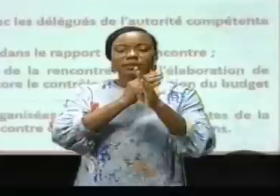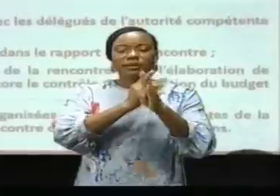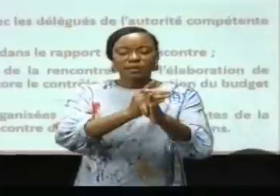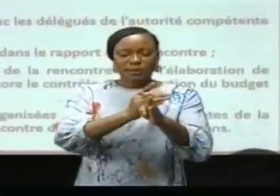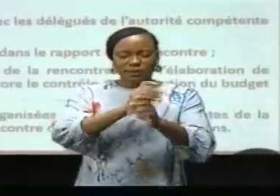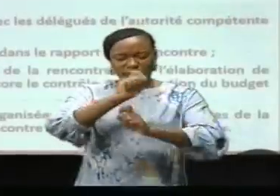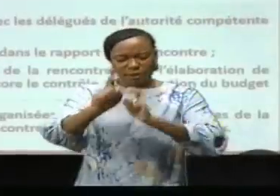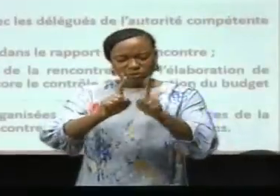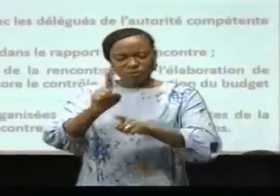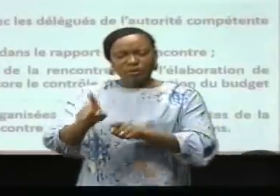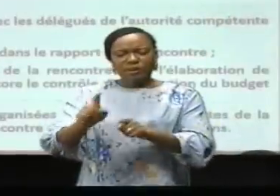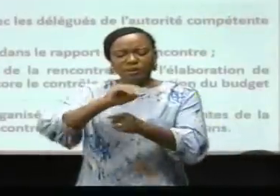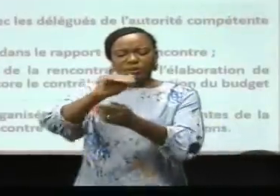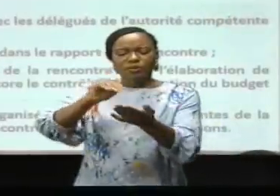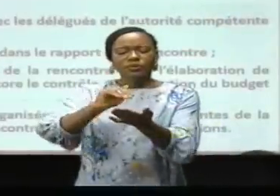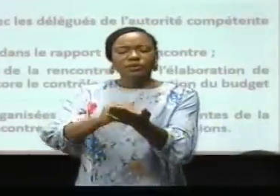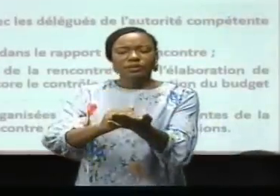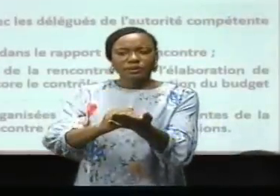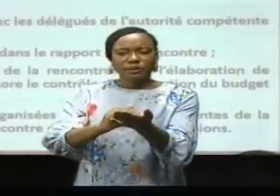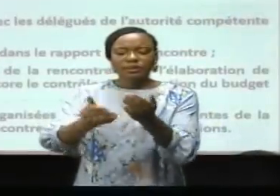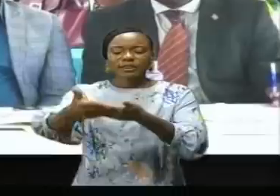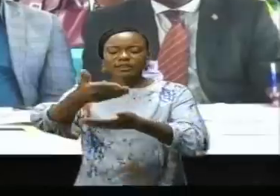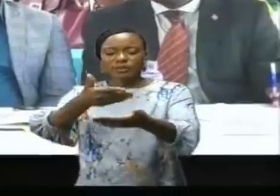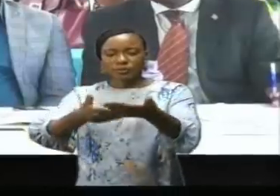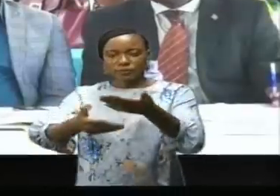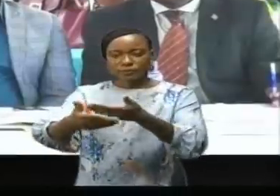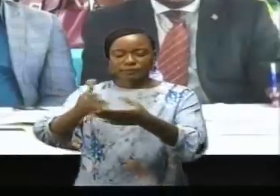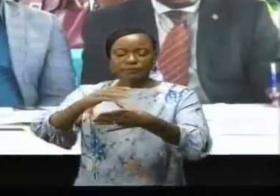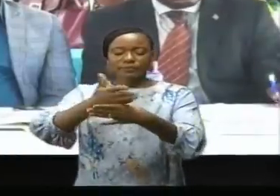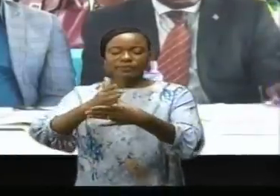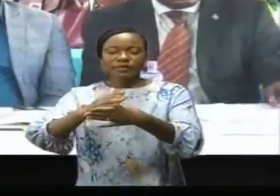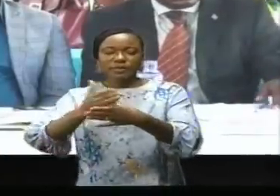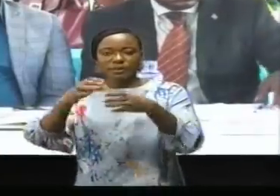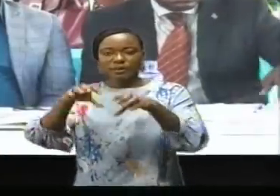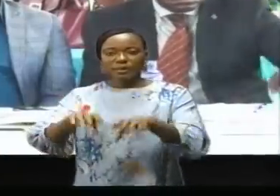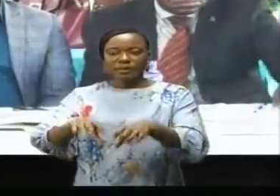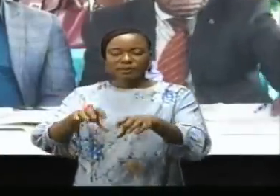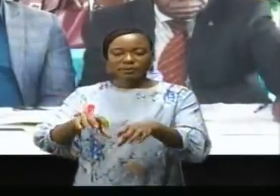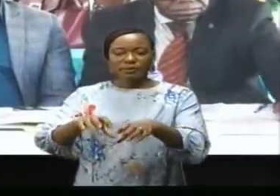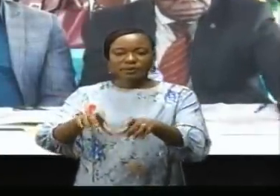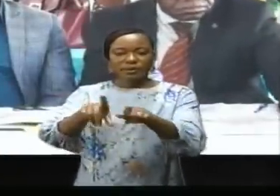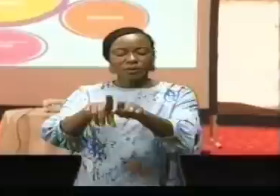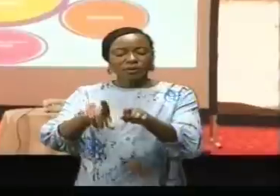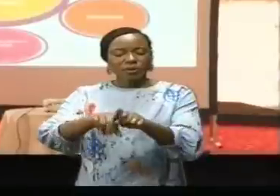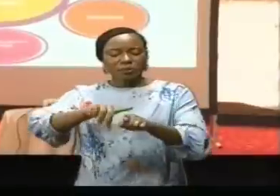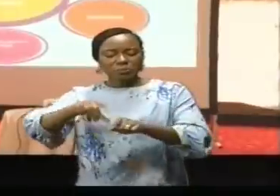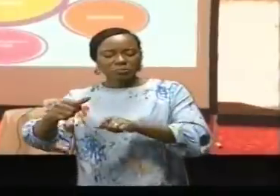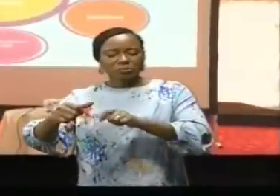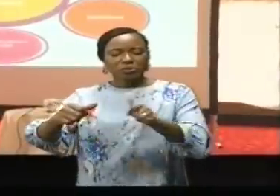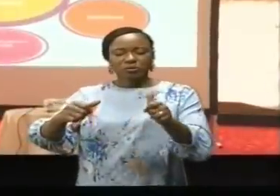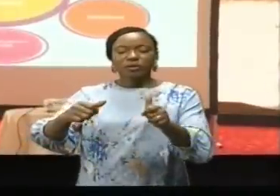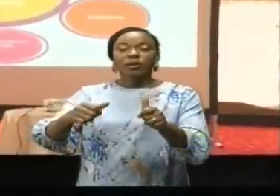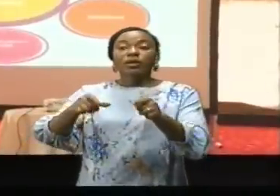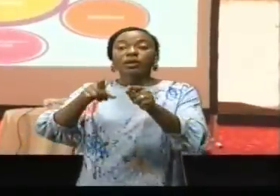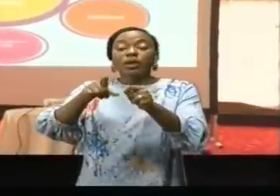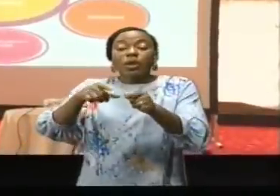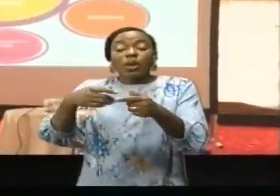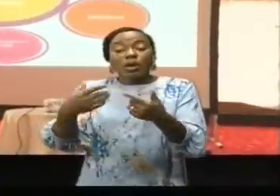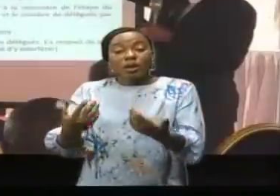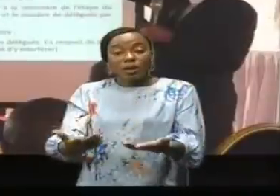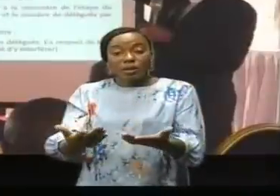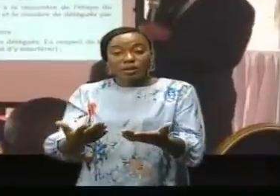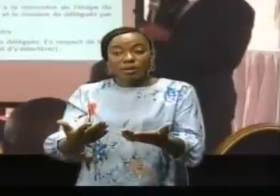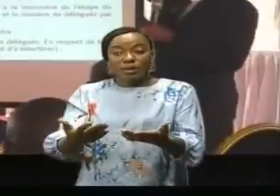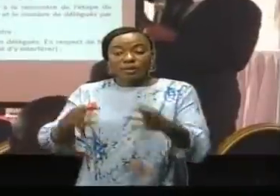question est au centre des échanges entre les acteurs étatiques et non étatiques à l'initiative du